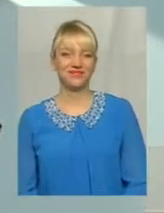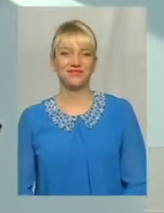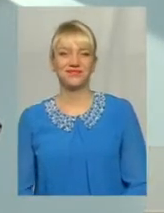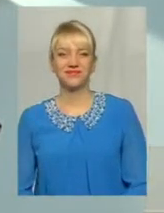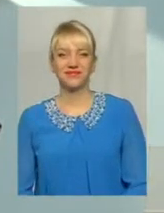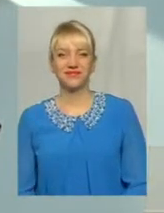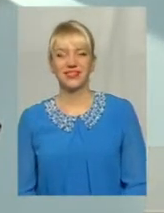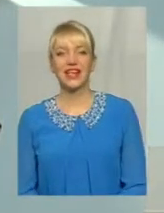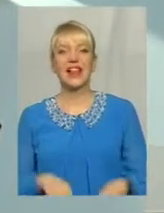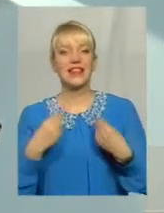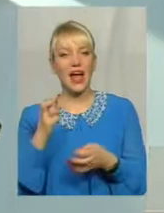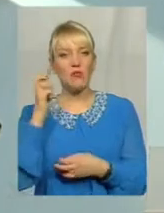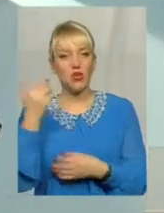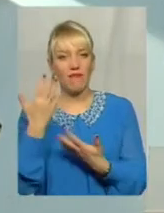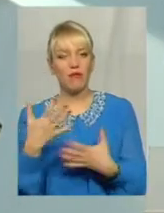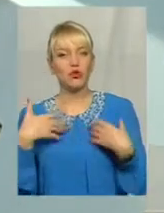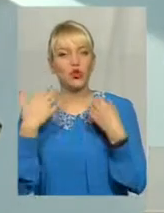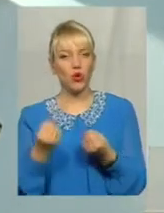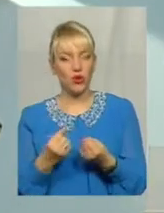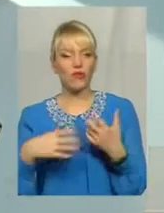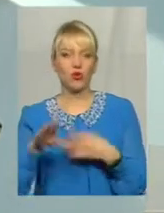Добрий вечір.